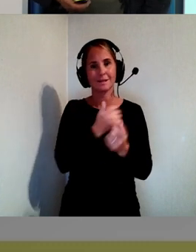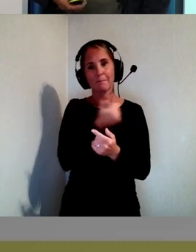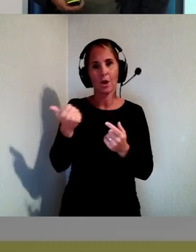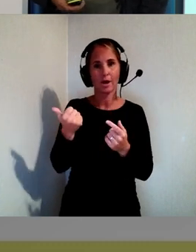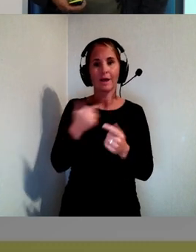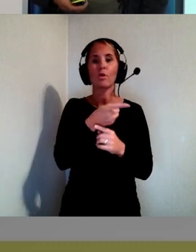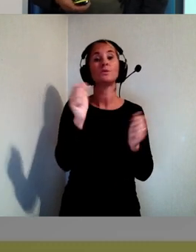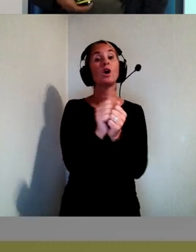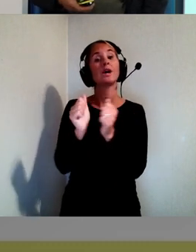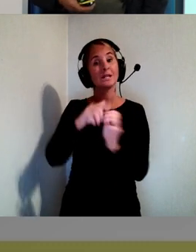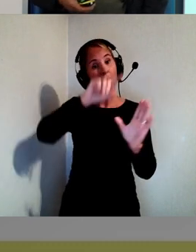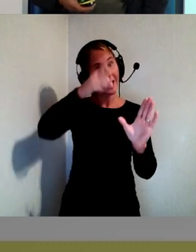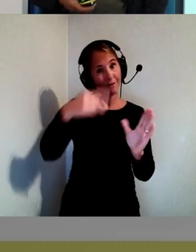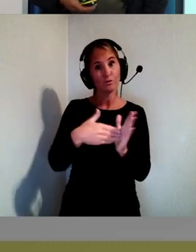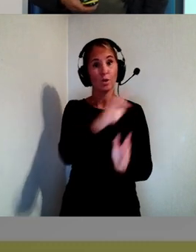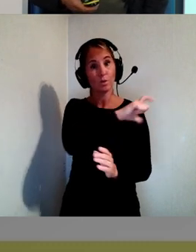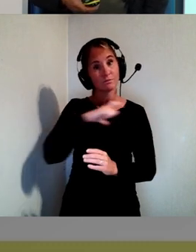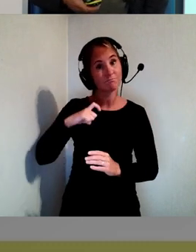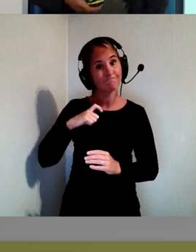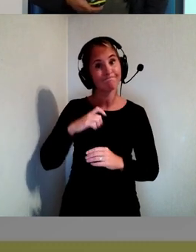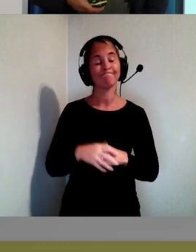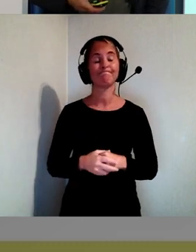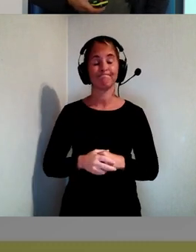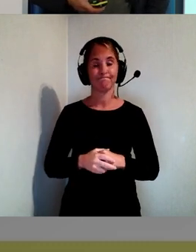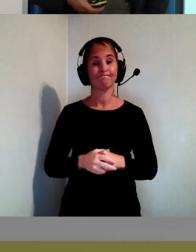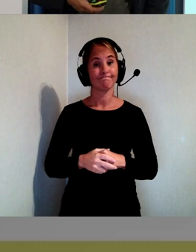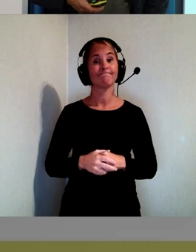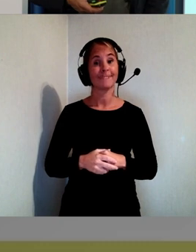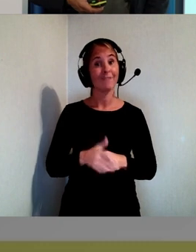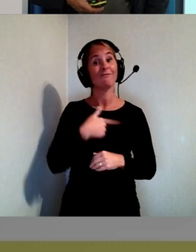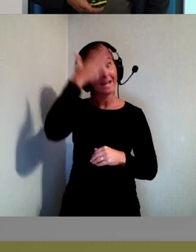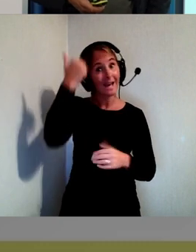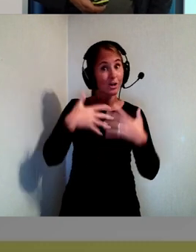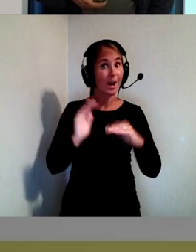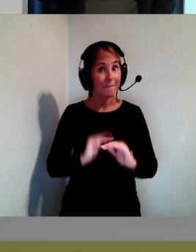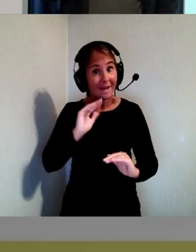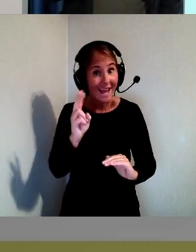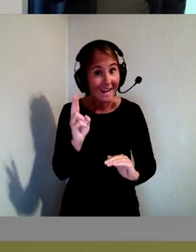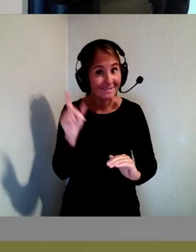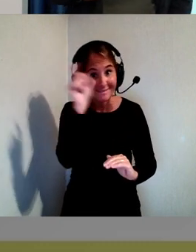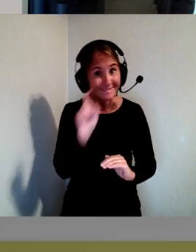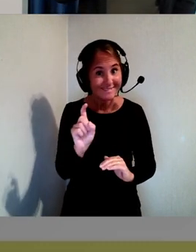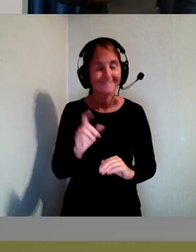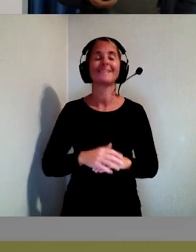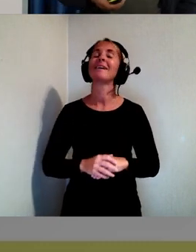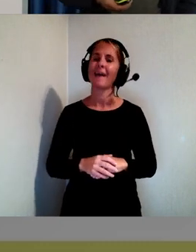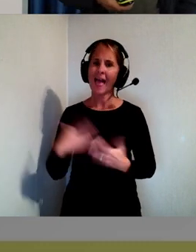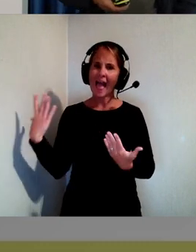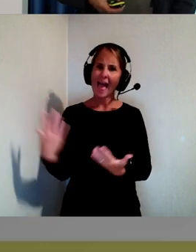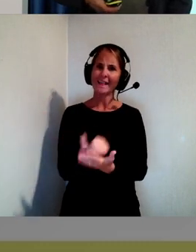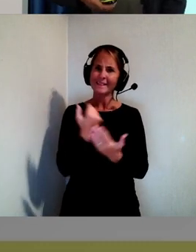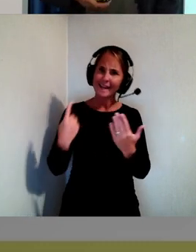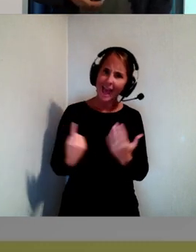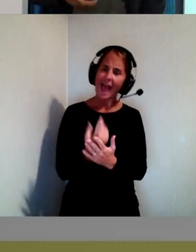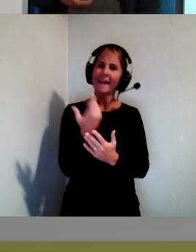som krävs. Ja. Man kan göra mer. Eller? För äntligen så händer det lite